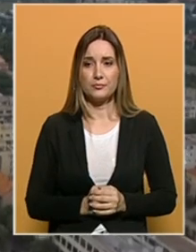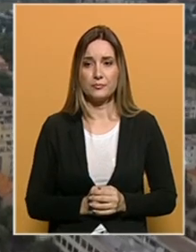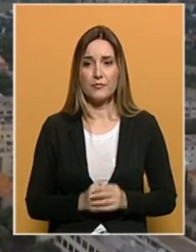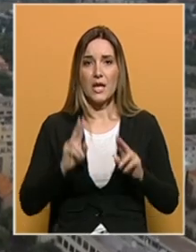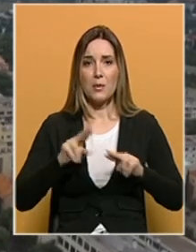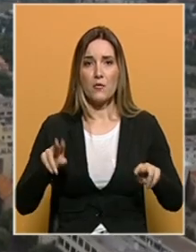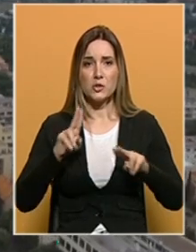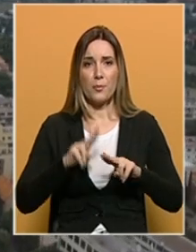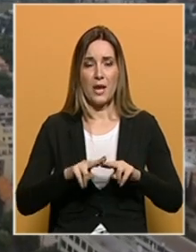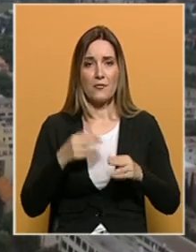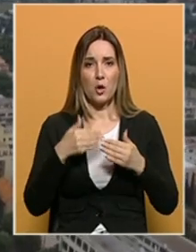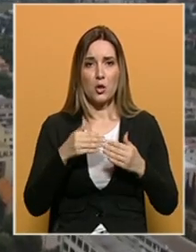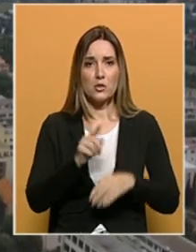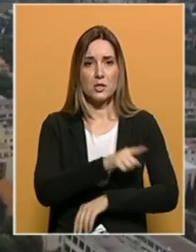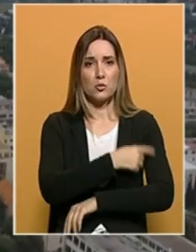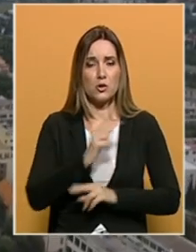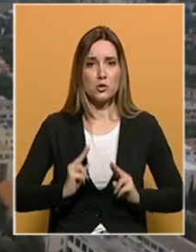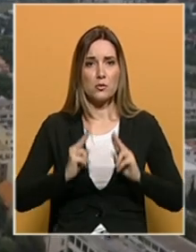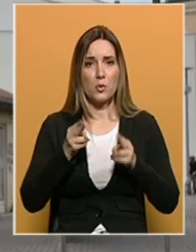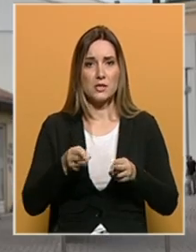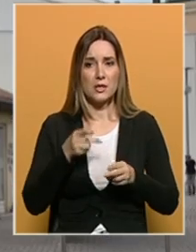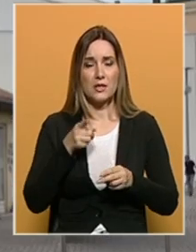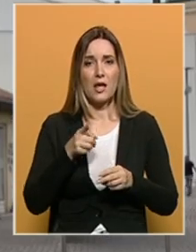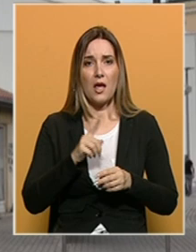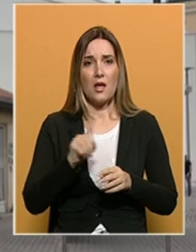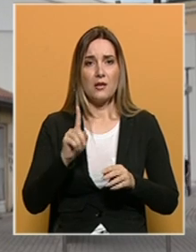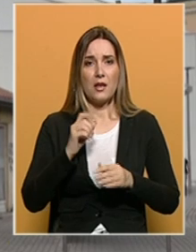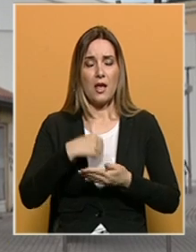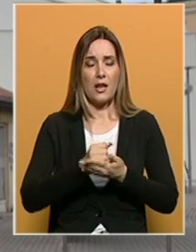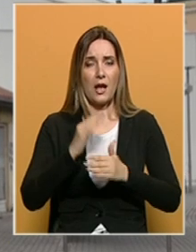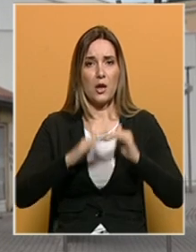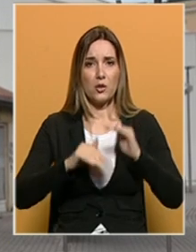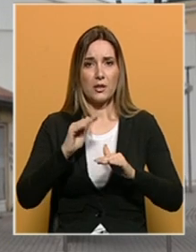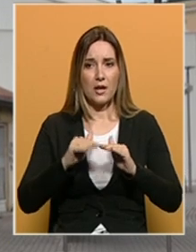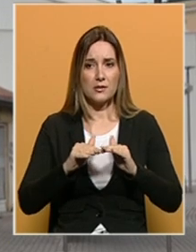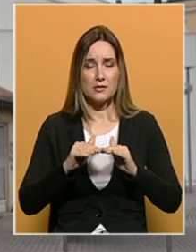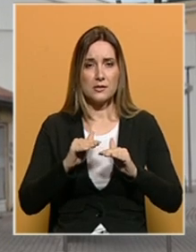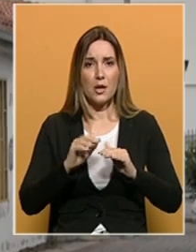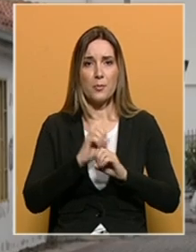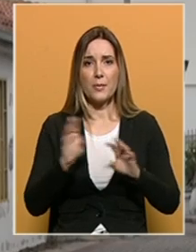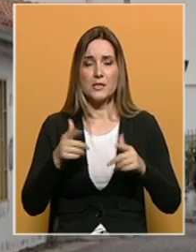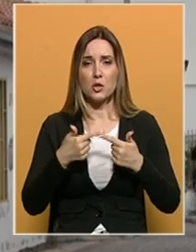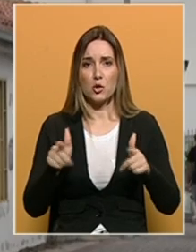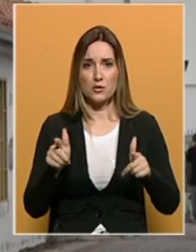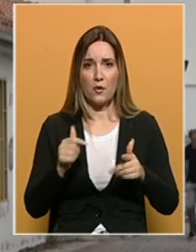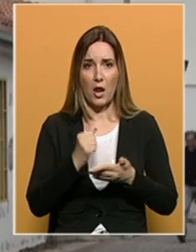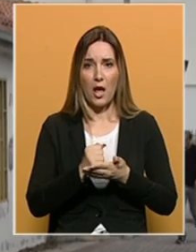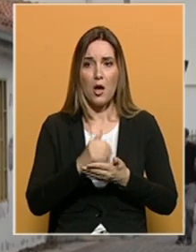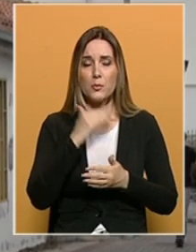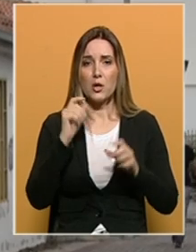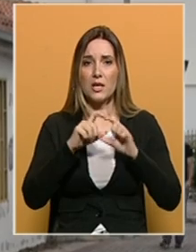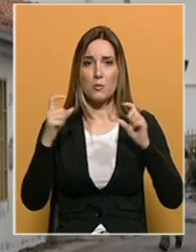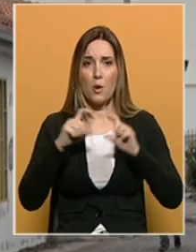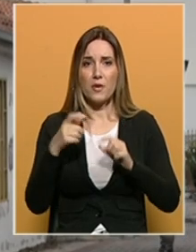Imovinsko-pravni odnosi dugo su Mostarska rak rana. Ilegalno izgrađeni objekti godinama krase grad bez ikakvih dozvola, a mnogim